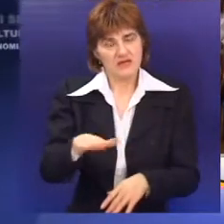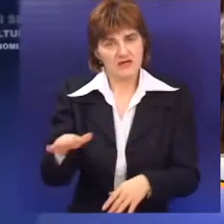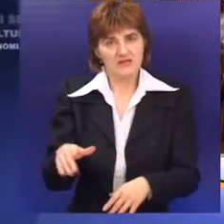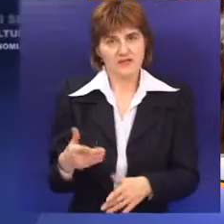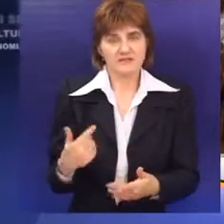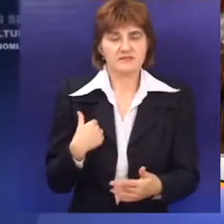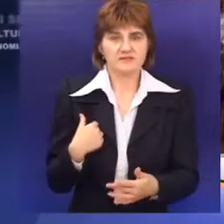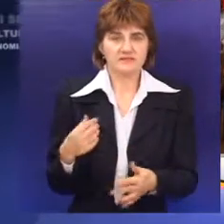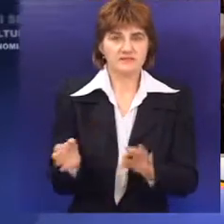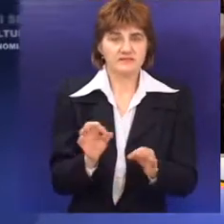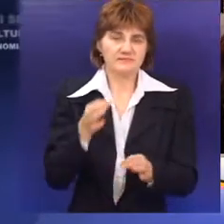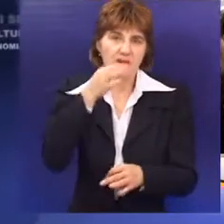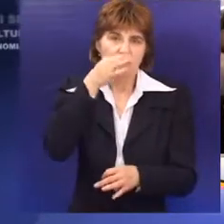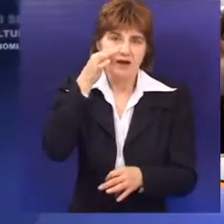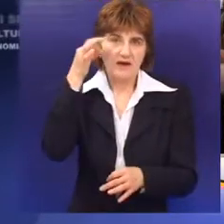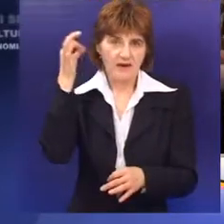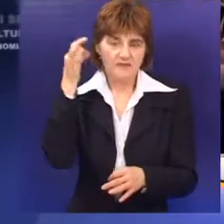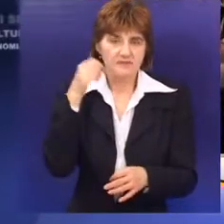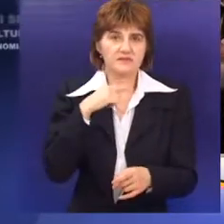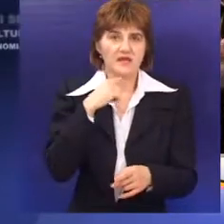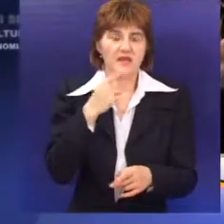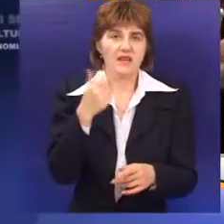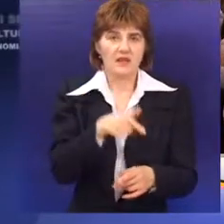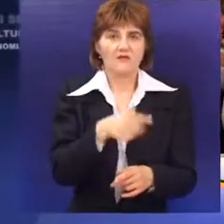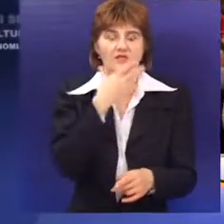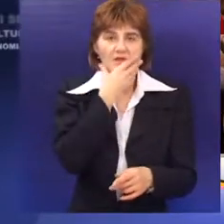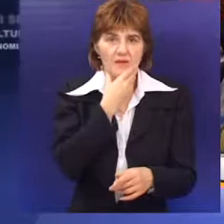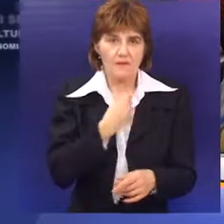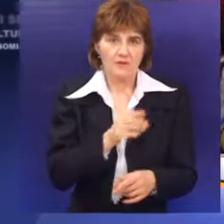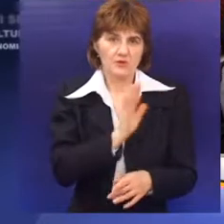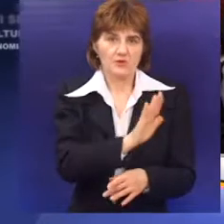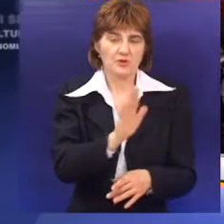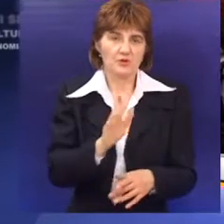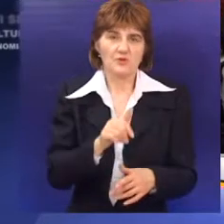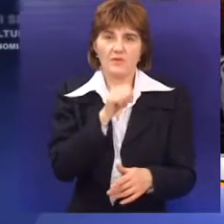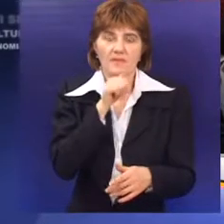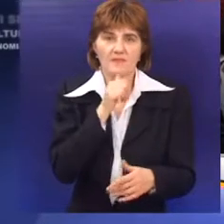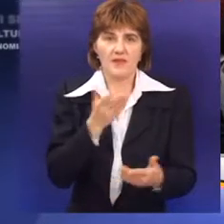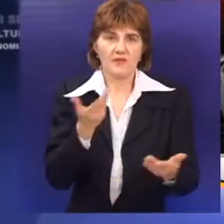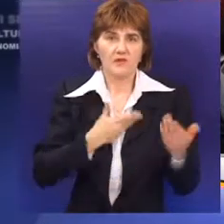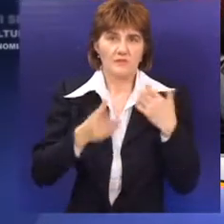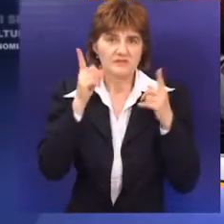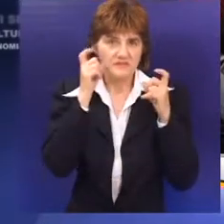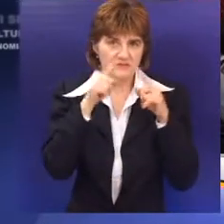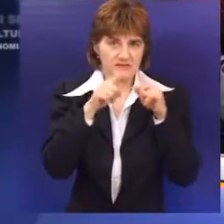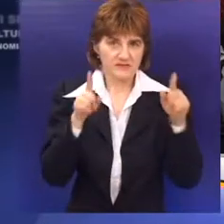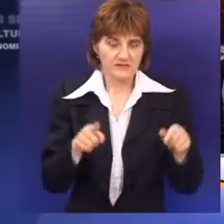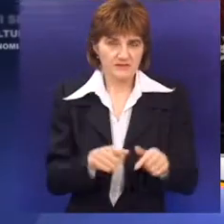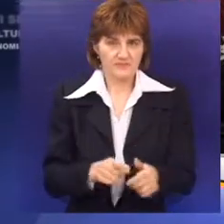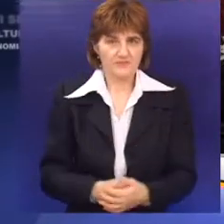ovaj događaj spremljena po nekoliko licitacija, a osim toga Mikulaš u njegovim pomoćnicima poklonila po jednu sliku.